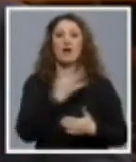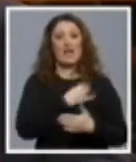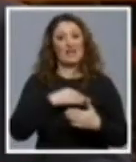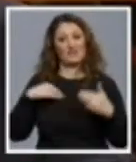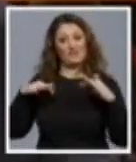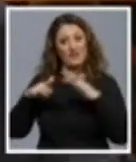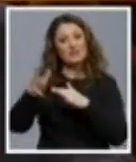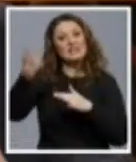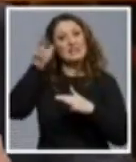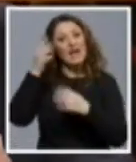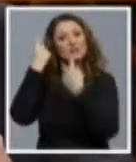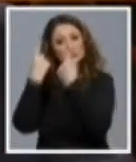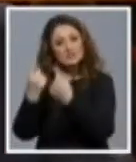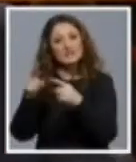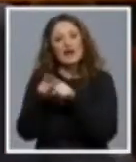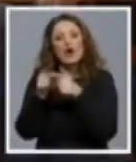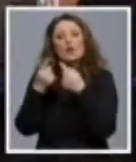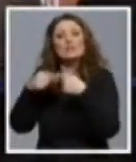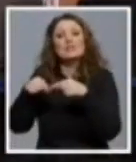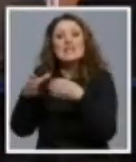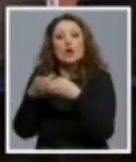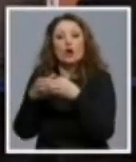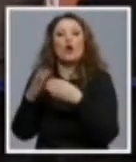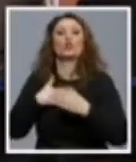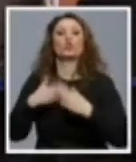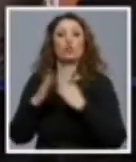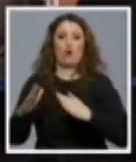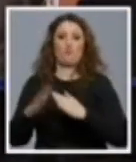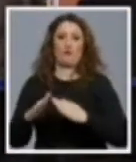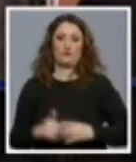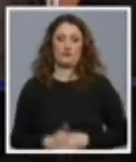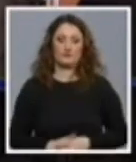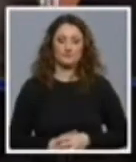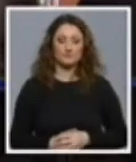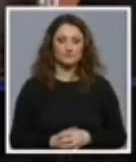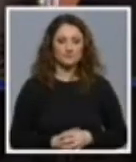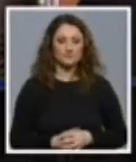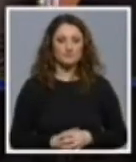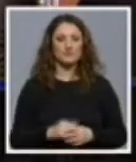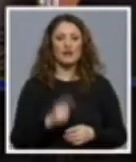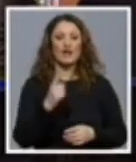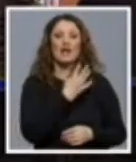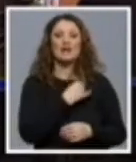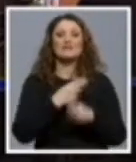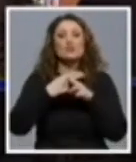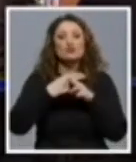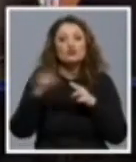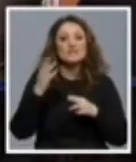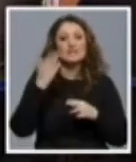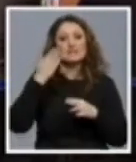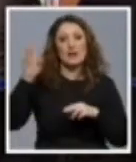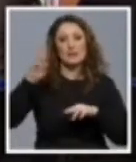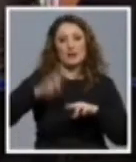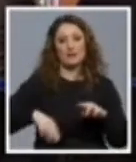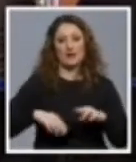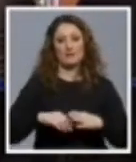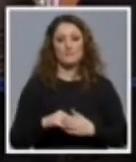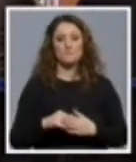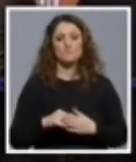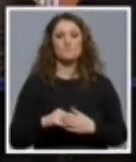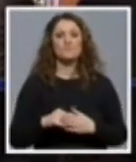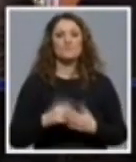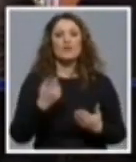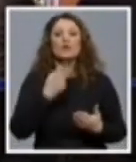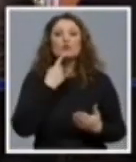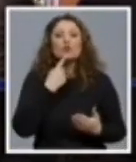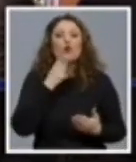kao dijela domovine Hrvatskog naroda. Hvala vam lijepa, Hrvatska čista stranka prava. Ko u Hrvatskoj vlasti, izborimo o Hrvatskoj,